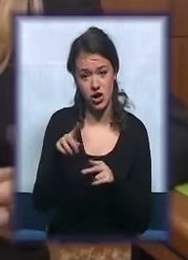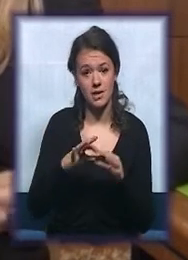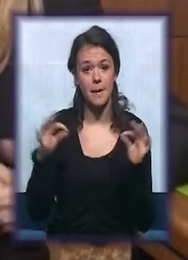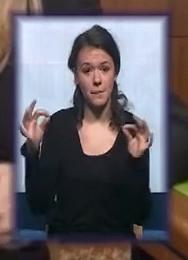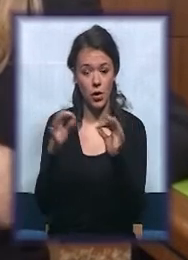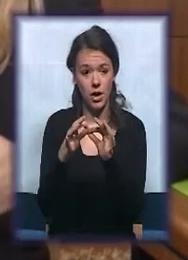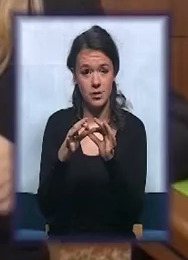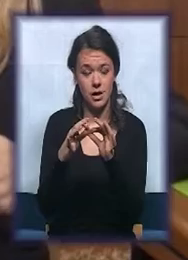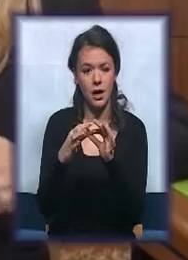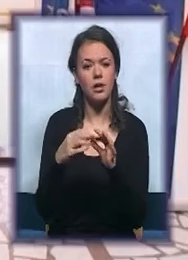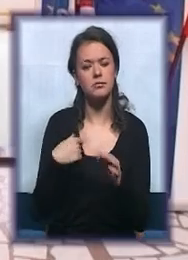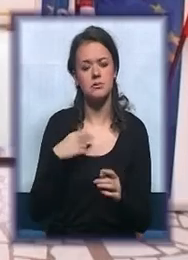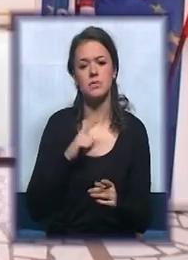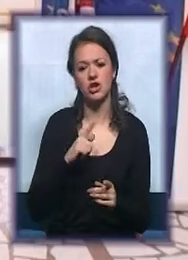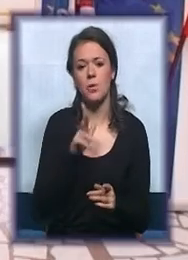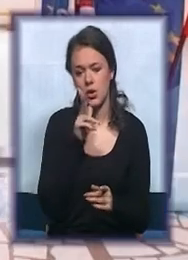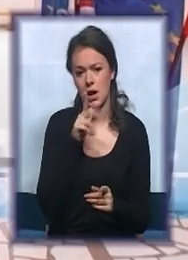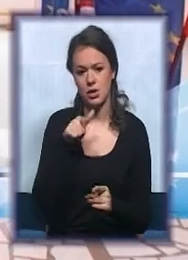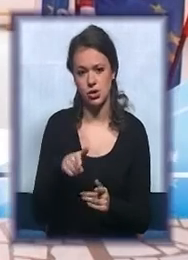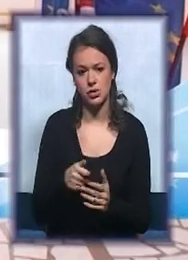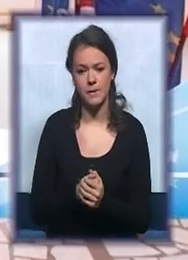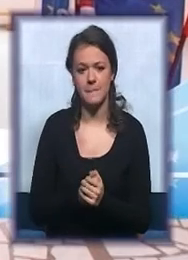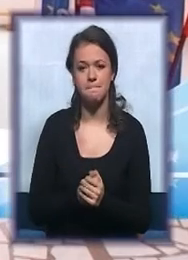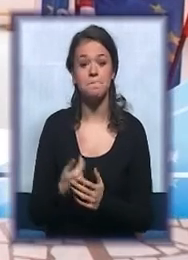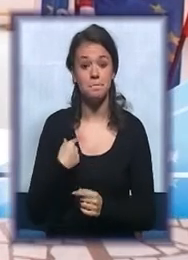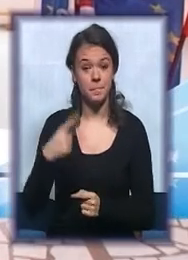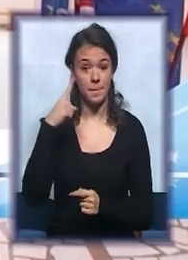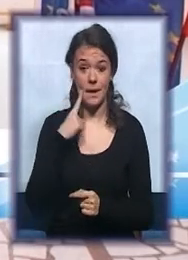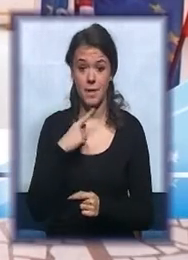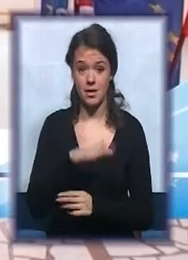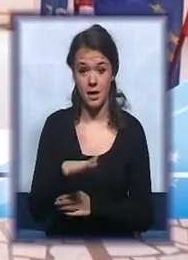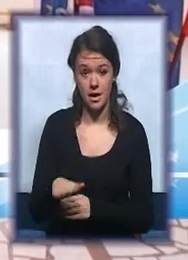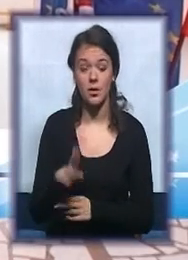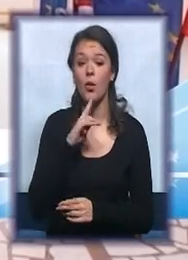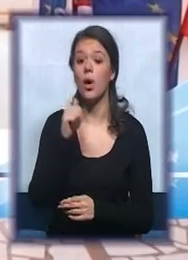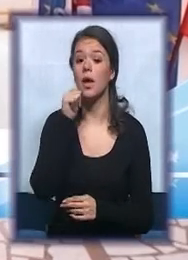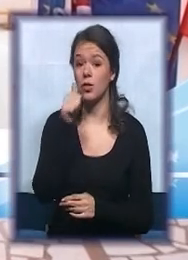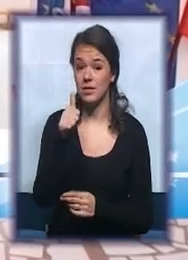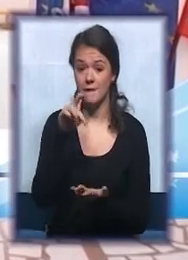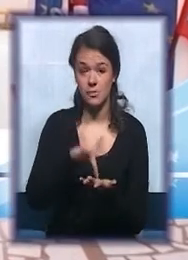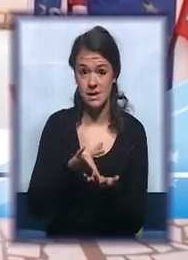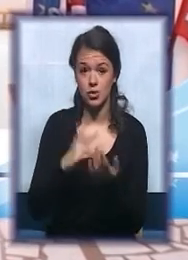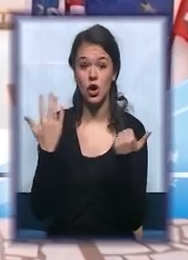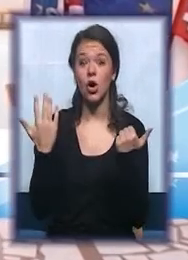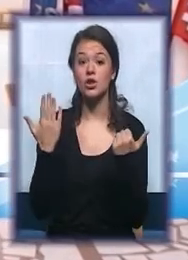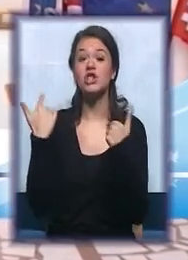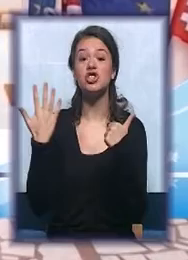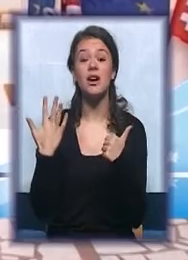Svakako ćemo insistirati na to. Ja sam majka deteta koja je u dnevnom centru od šestog meseca